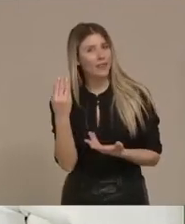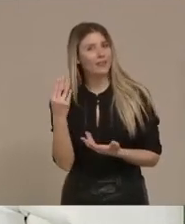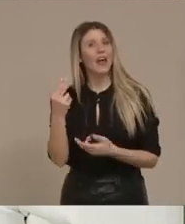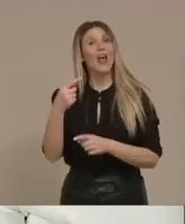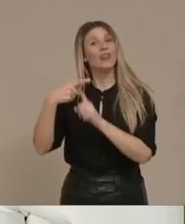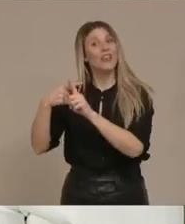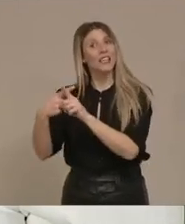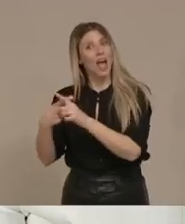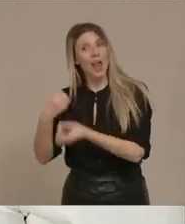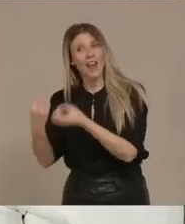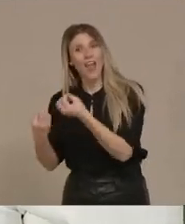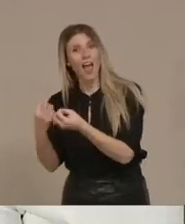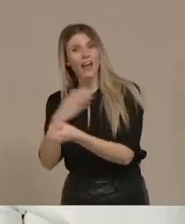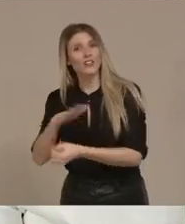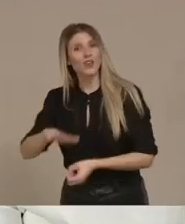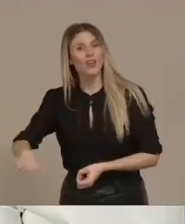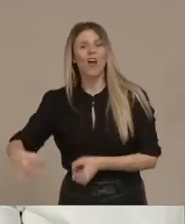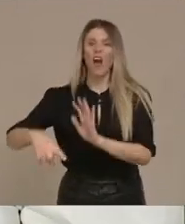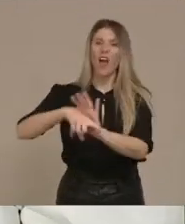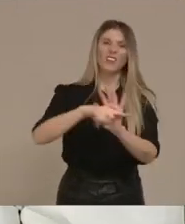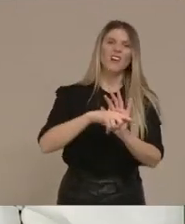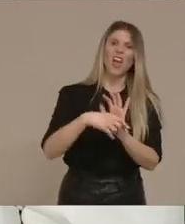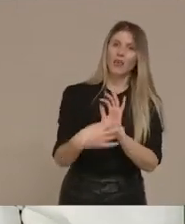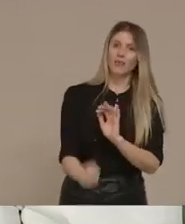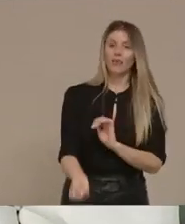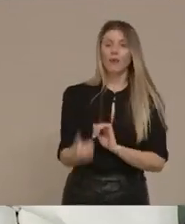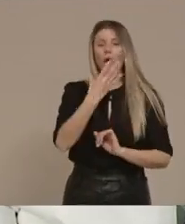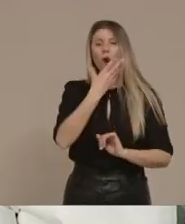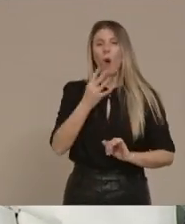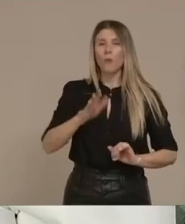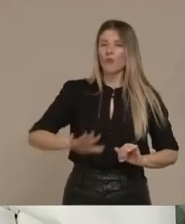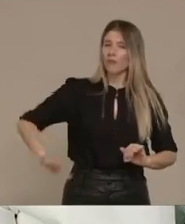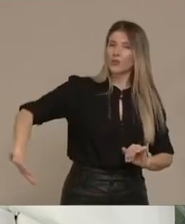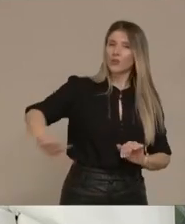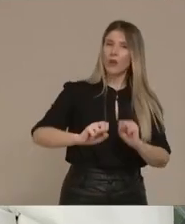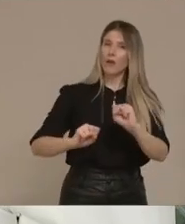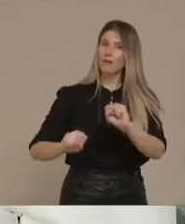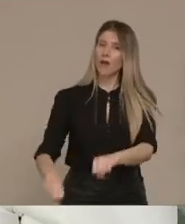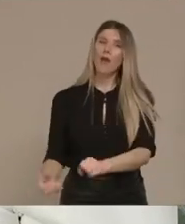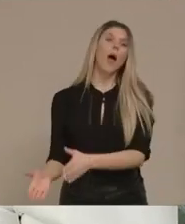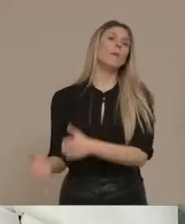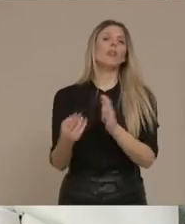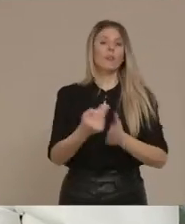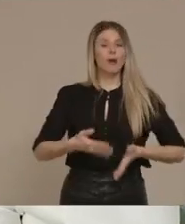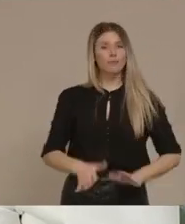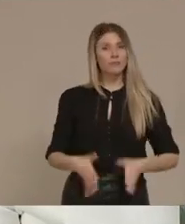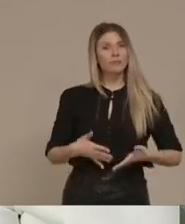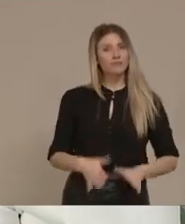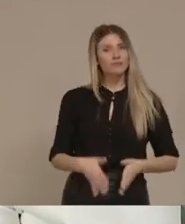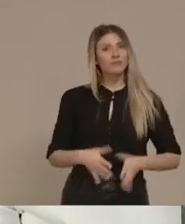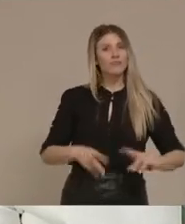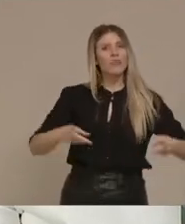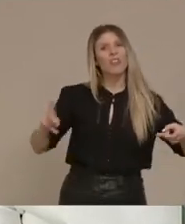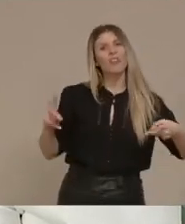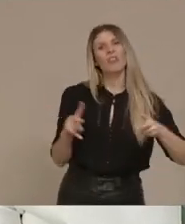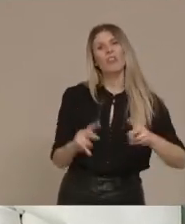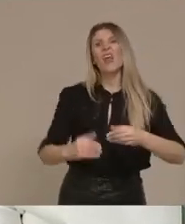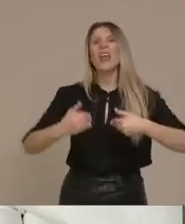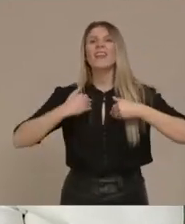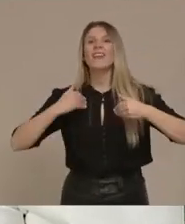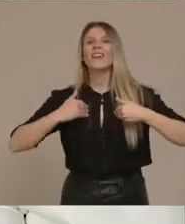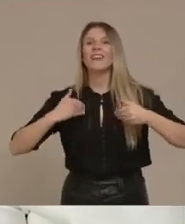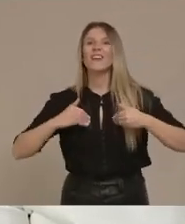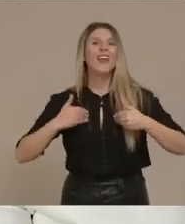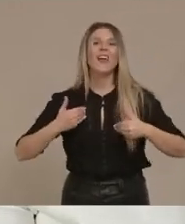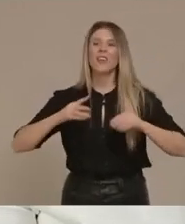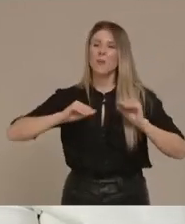και τα άσχημα που συμβαίνουν Μονοιδρική Καστοριά μιλήσατε για υπογεννητικότητα αλλά είναι και το θέμα των νέων κυρίων ανθρώπων που φεύγουν για